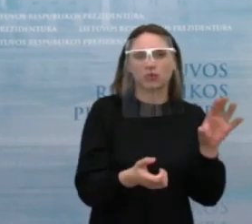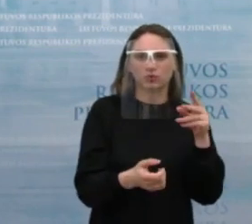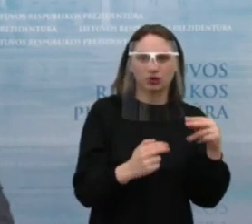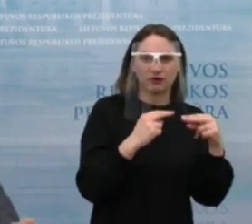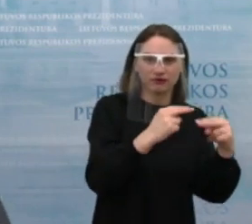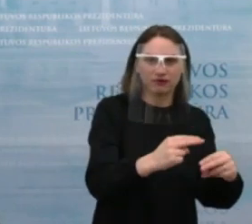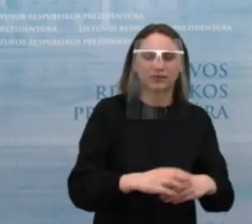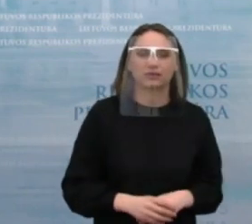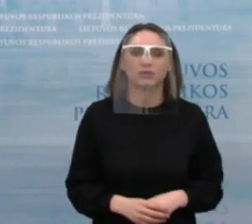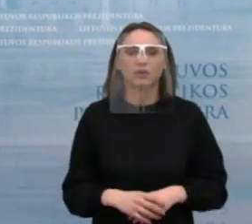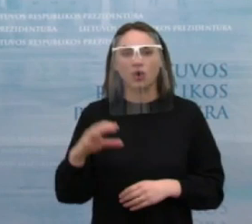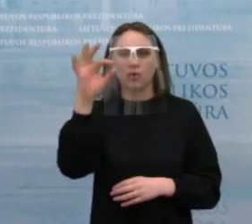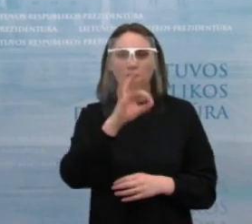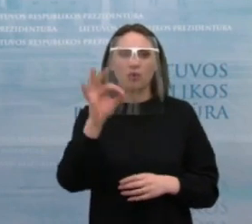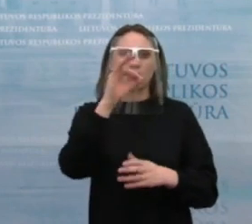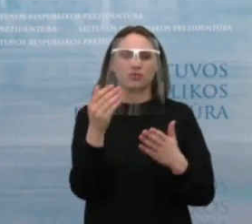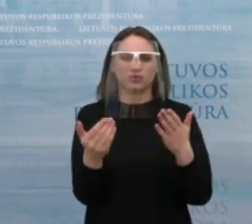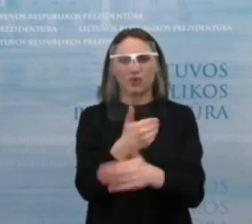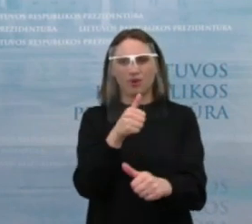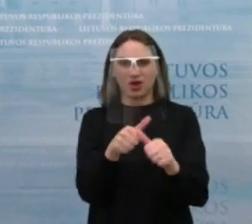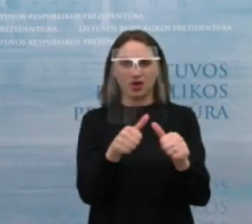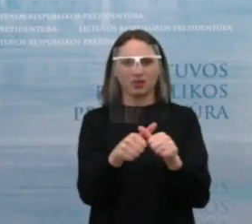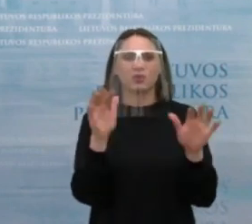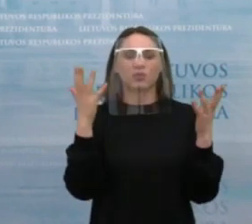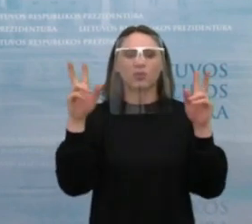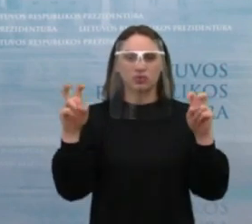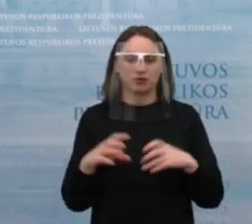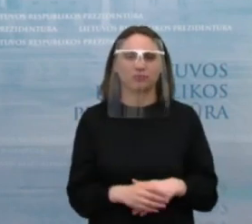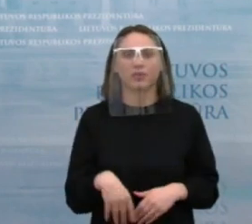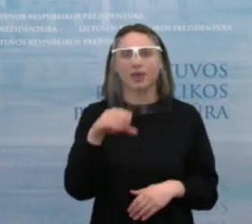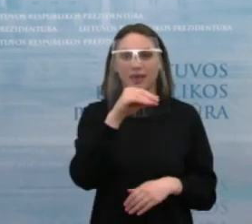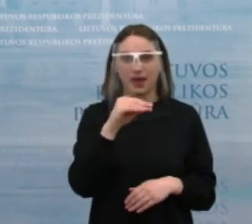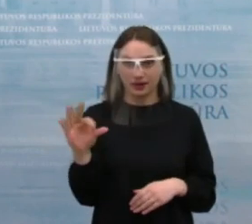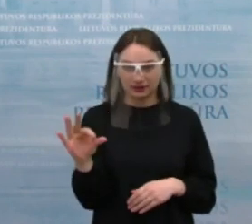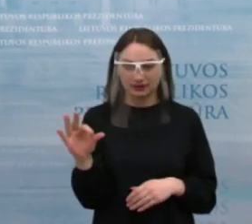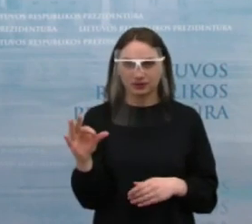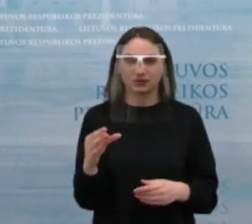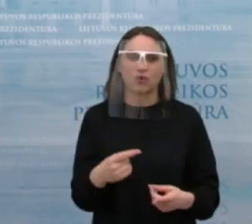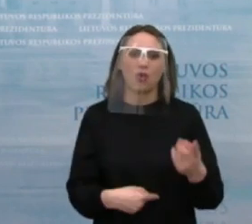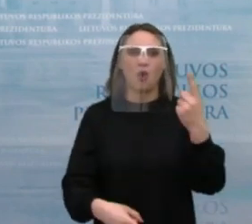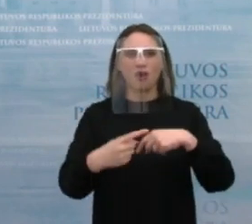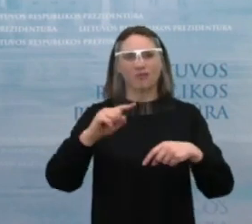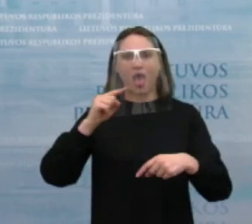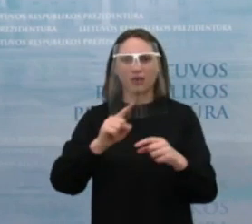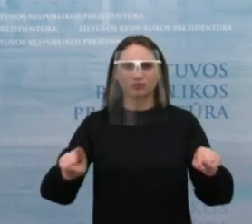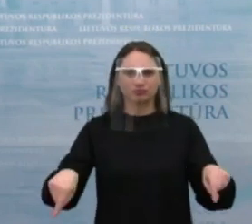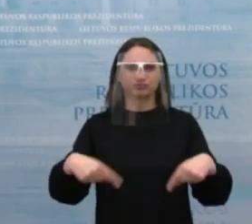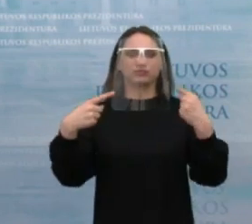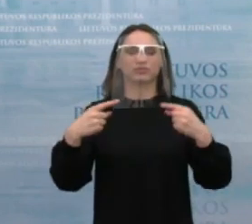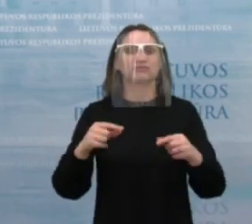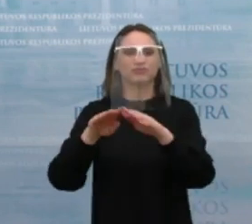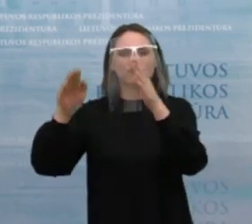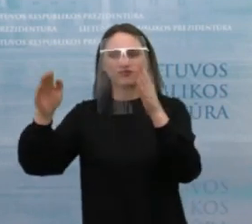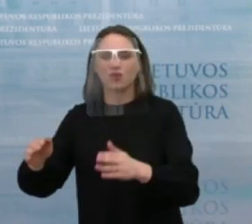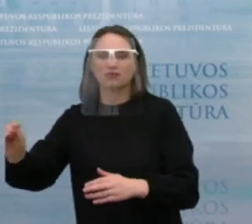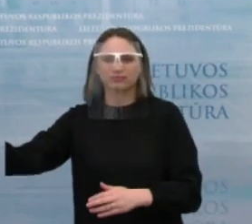naujų darbo vietų kūrimą. Na, kalbėta, kad Europos atsigavimo fondo lėšos taip pat galėtų būti labai